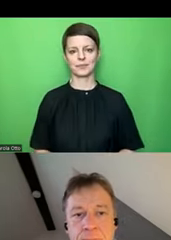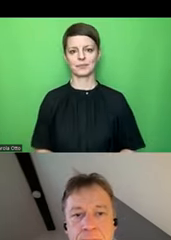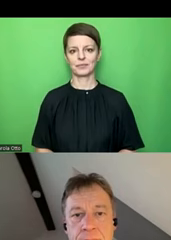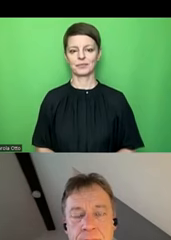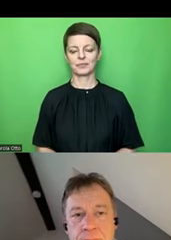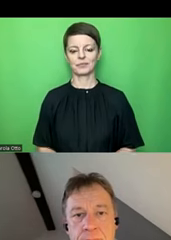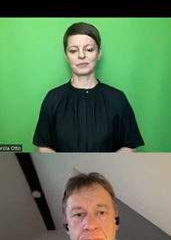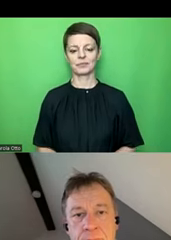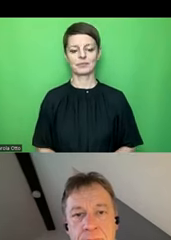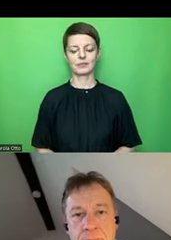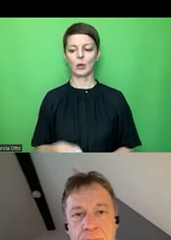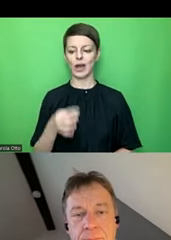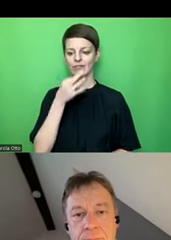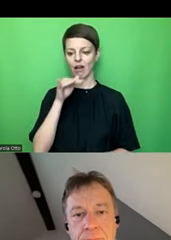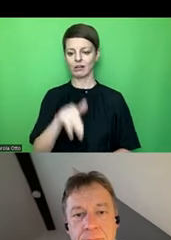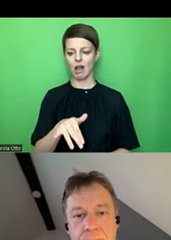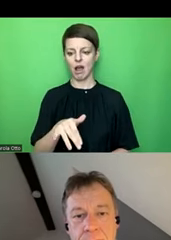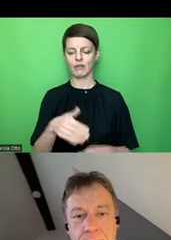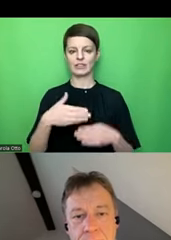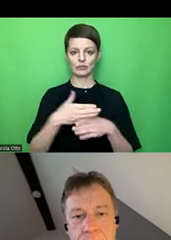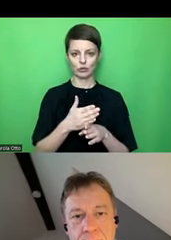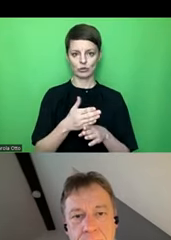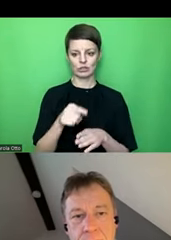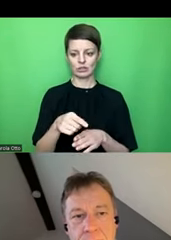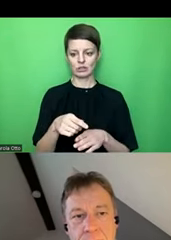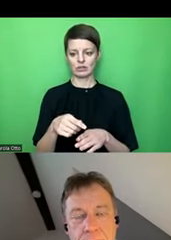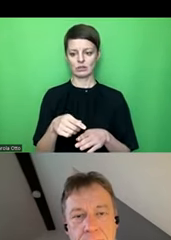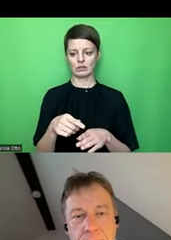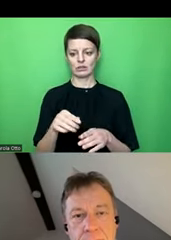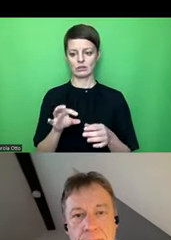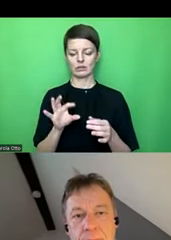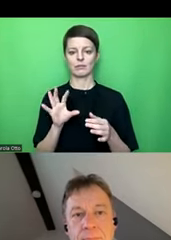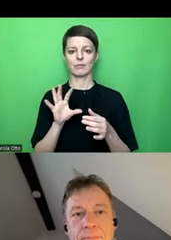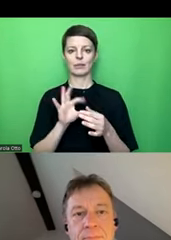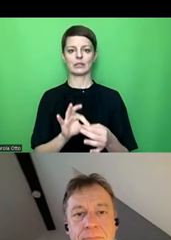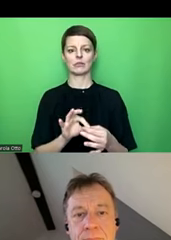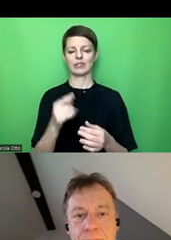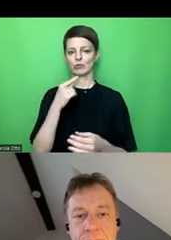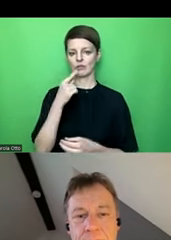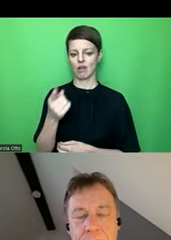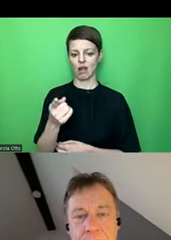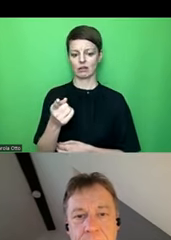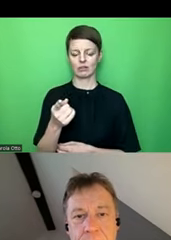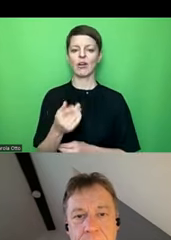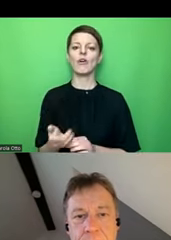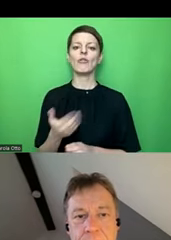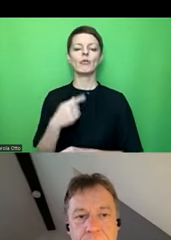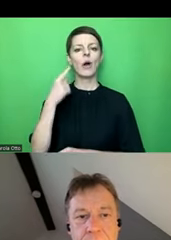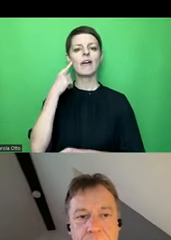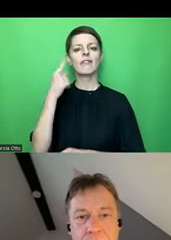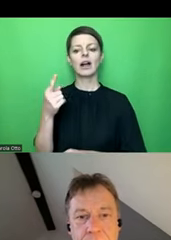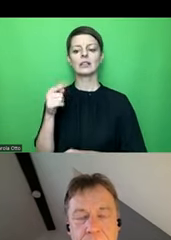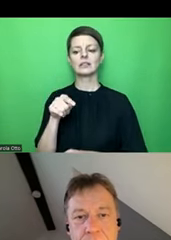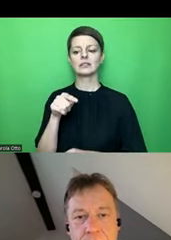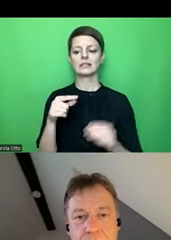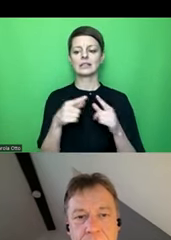Es gibt noch eine Frage, die zwischendrin kam, die sich darauf bezog, was du sagtest, wie merkt man, in der Zelle dahinter